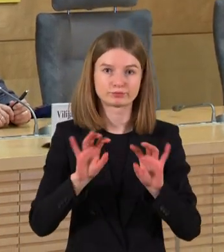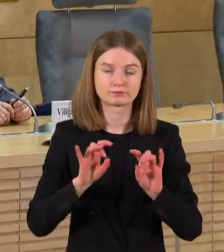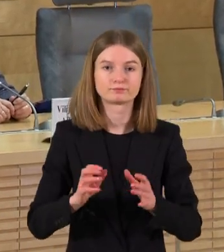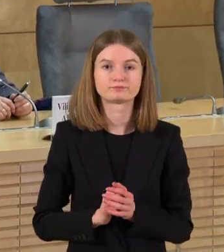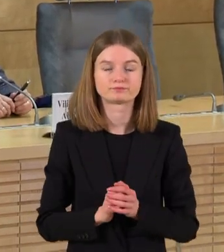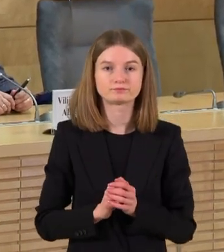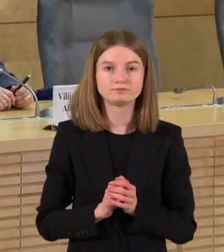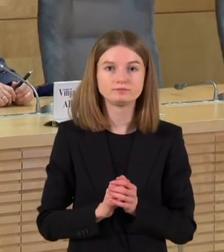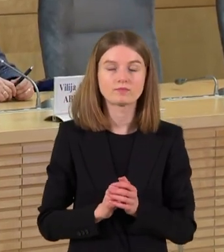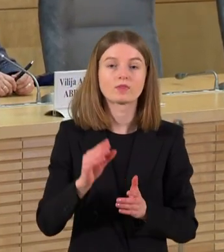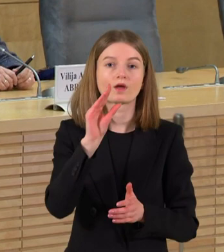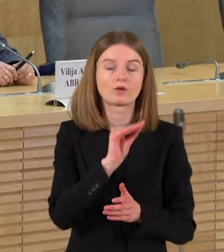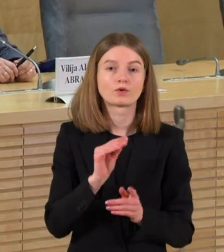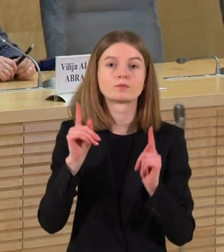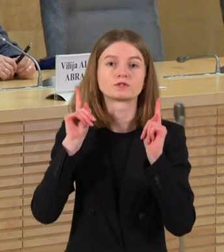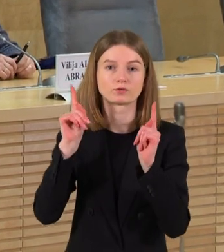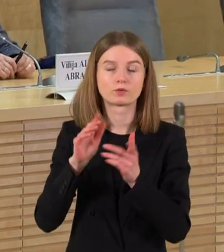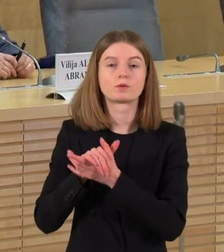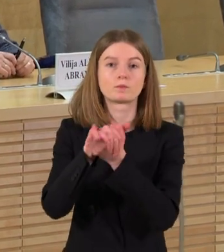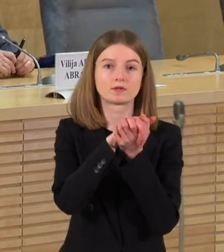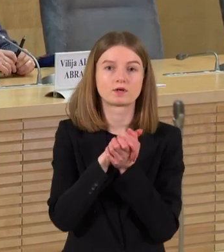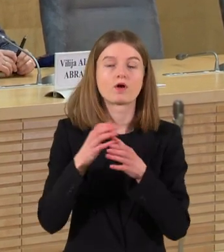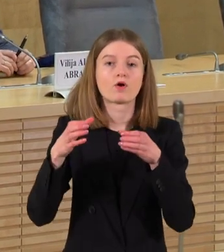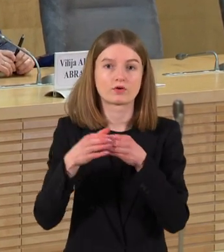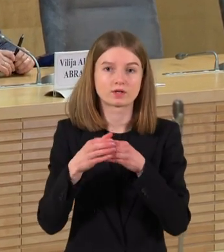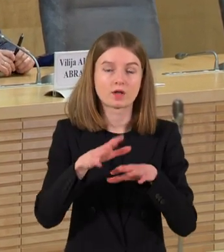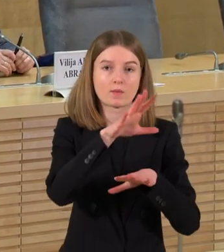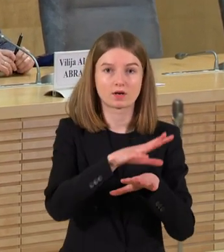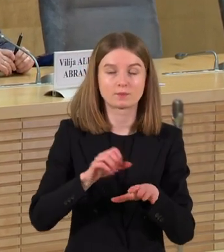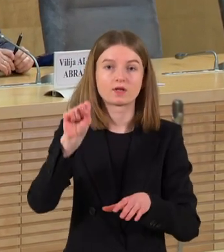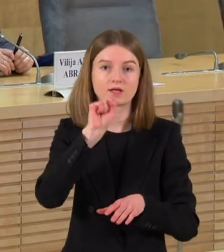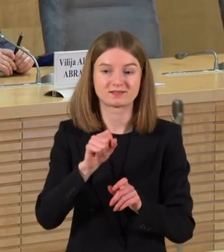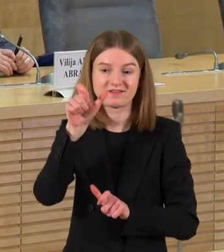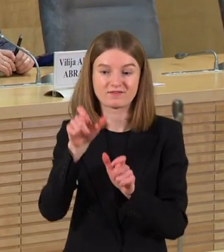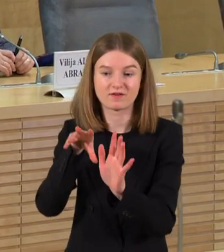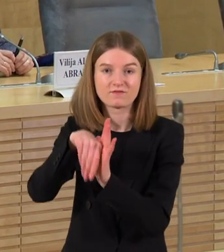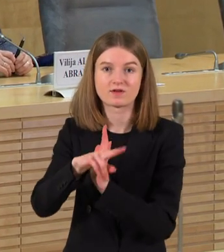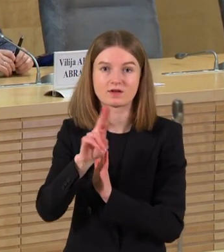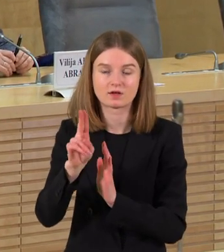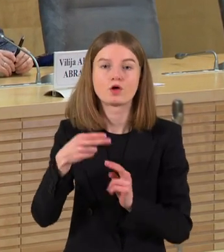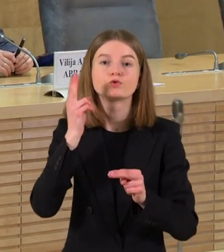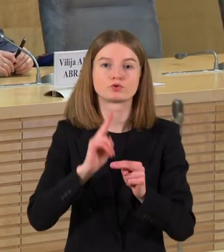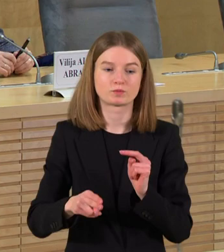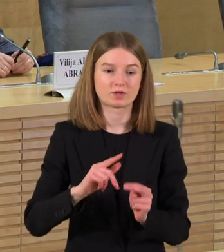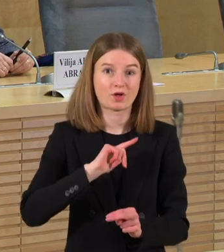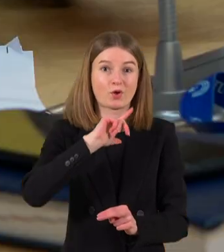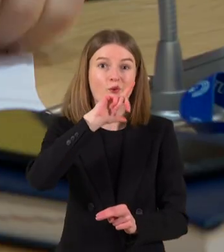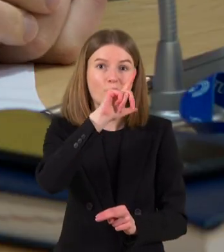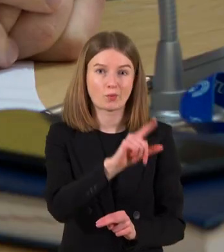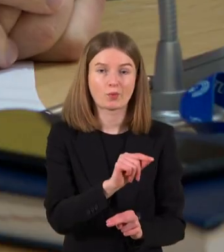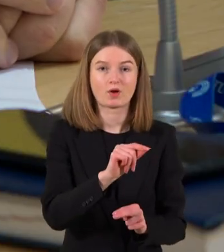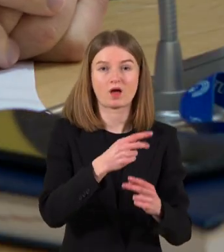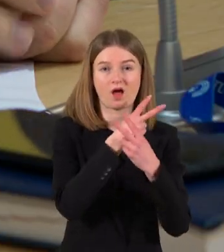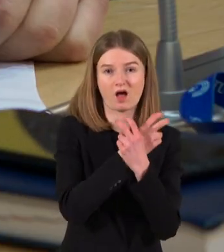Europos saugumo ir bendradarbiavimo organizacijos parlamentinėje asamblėjoje nariai nusprendė nevykti į Austriją ir su